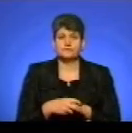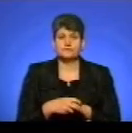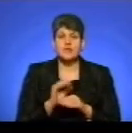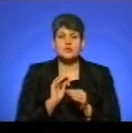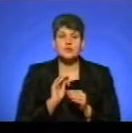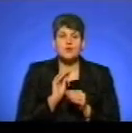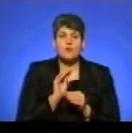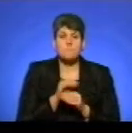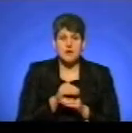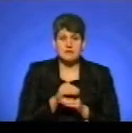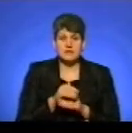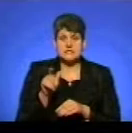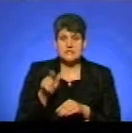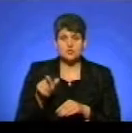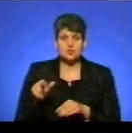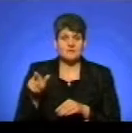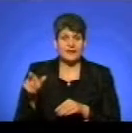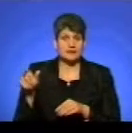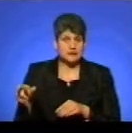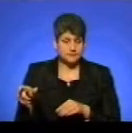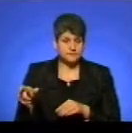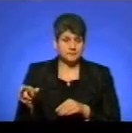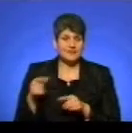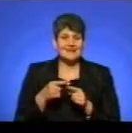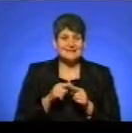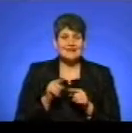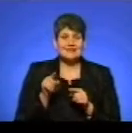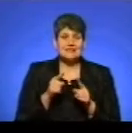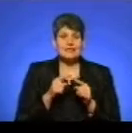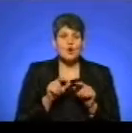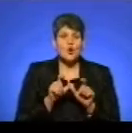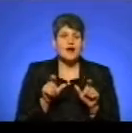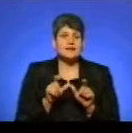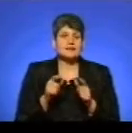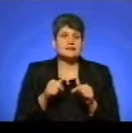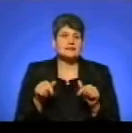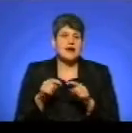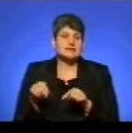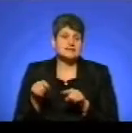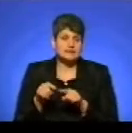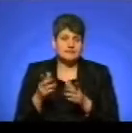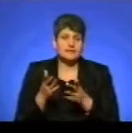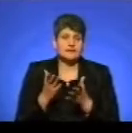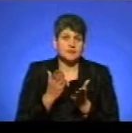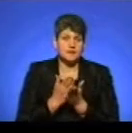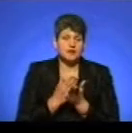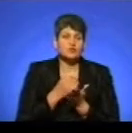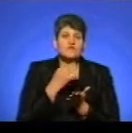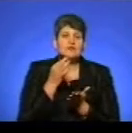Додалися суб'єкти, тобто, це ті організації, на яких покладена